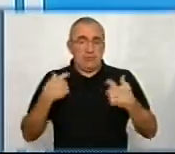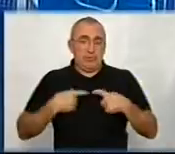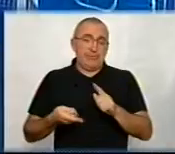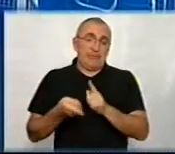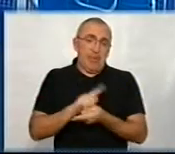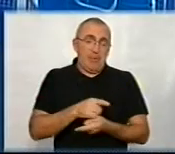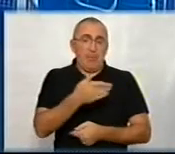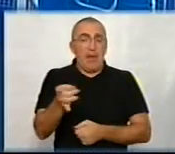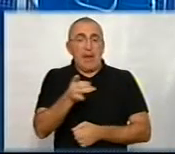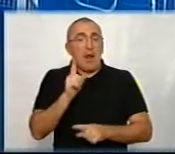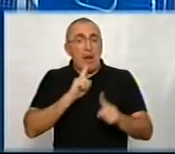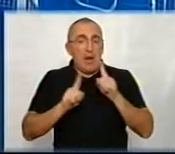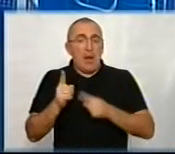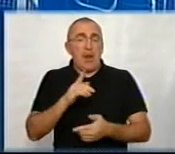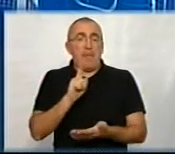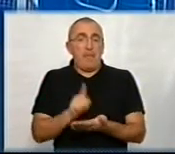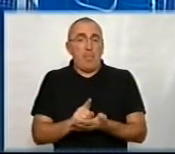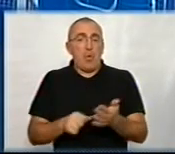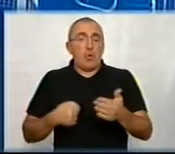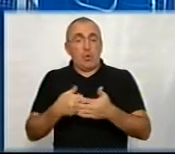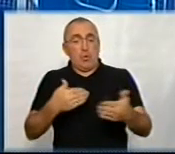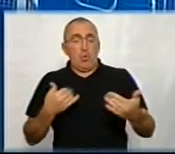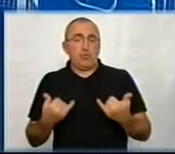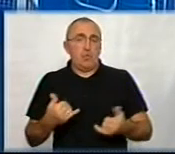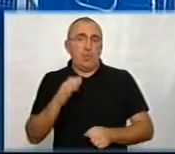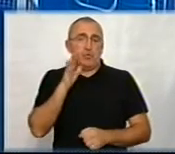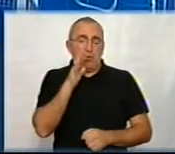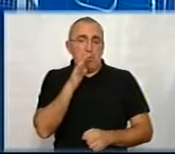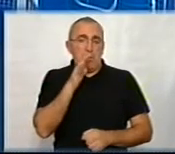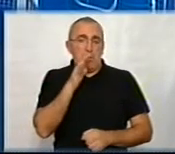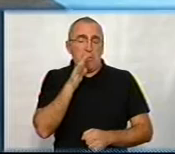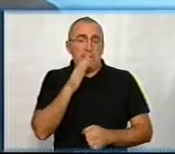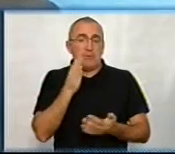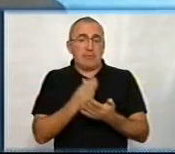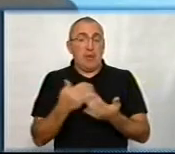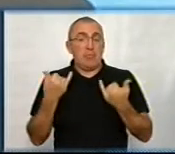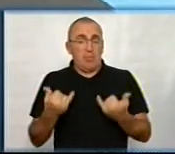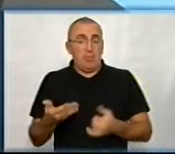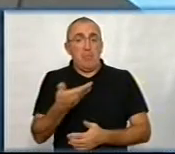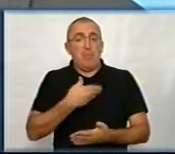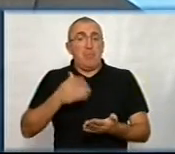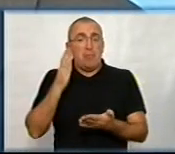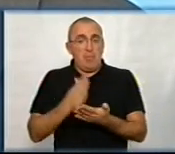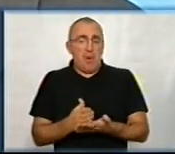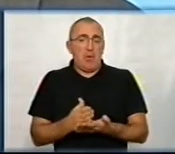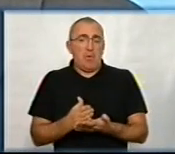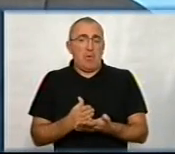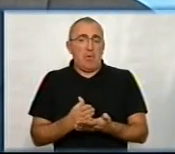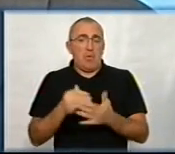ті райради, які ми мали до цього часу. А станом на зараз, що ми маємо, ми маємо просто